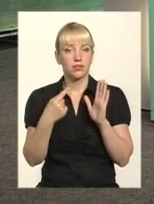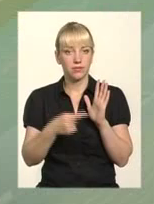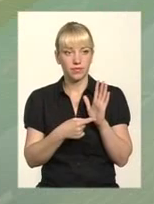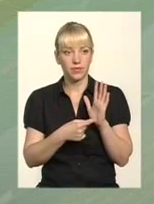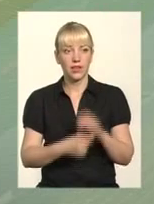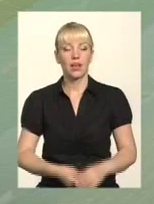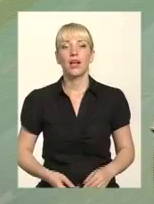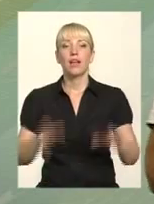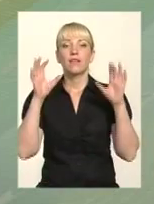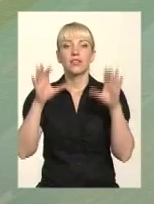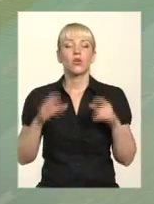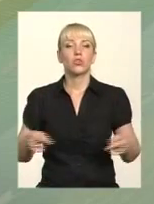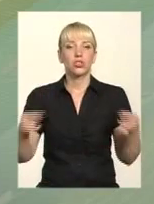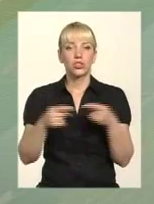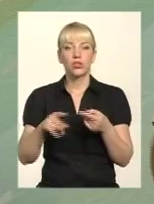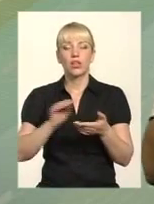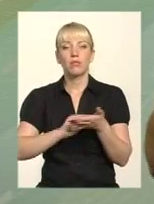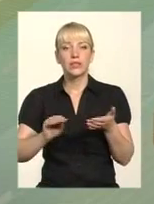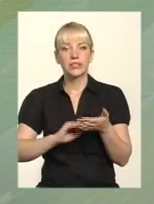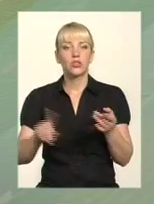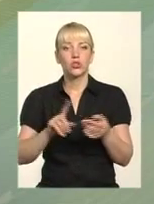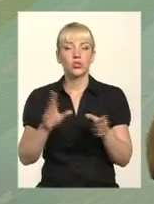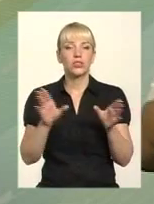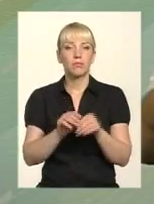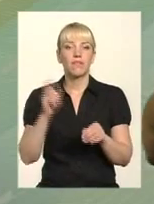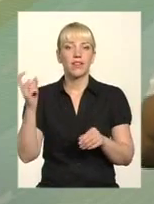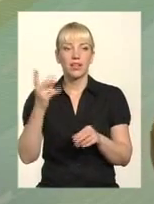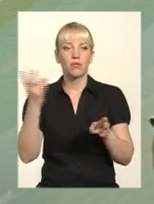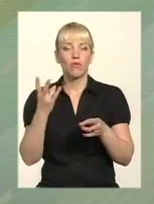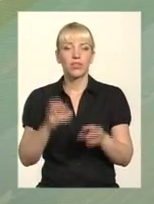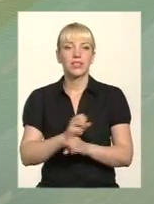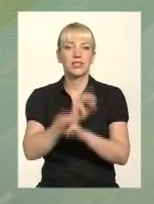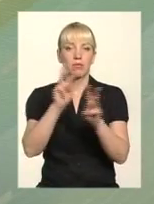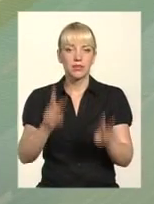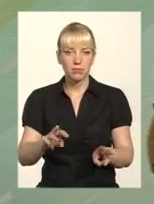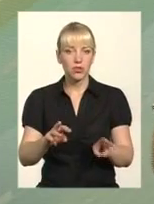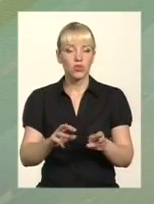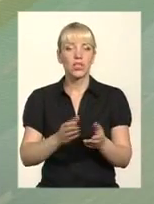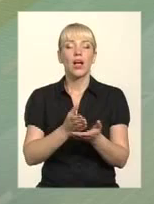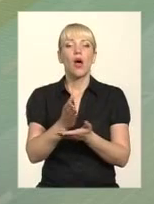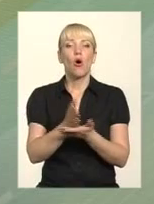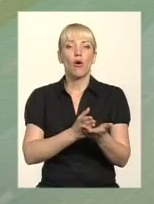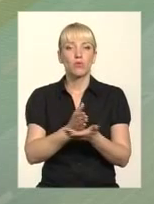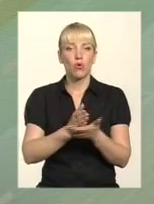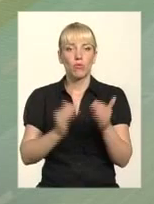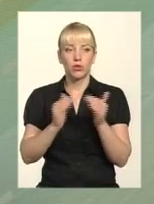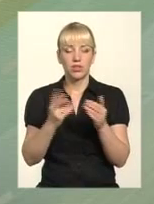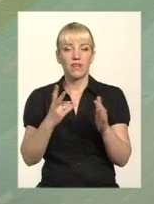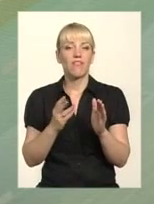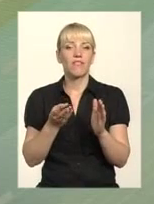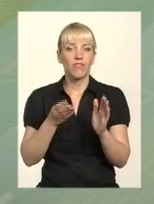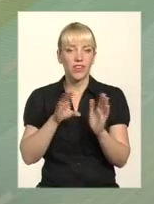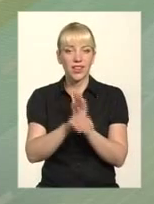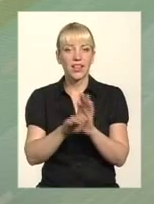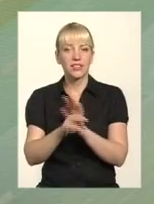ну, по-перше, в законі чітко описано, що співвласники повинні забезпечувати обслуговування будинку. Тобто, внески повинні платитися, тому що будинок просто